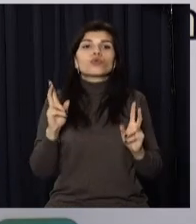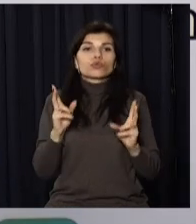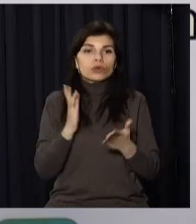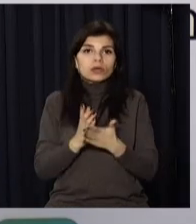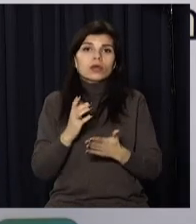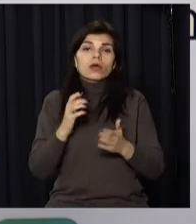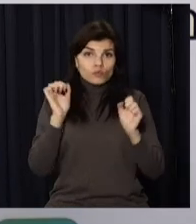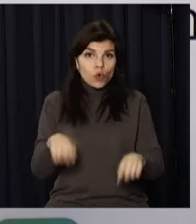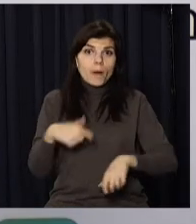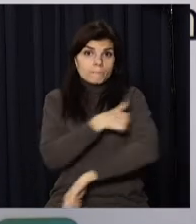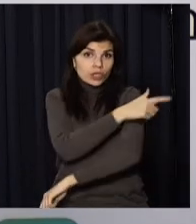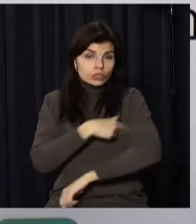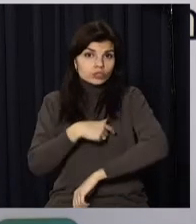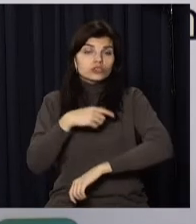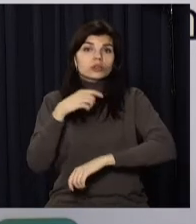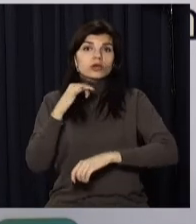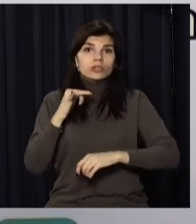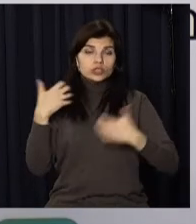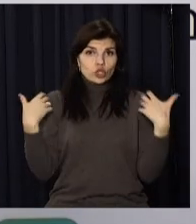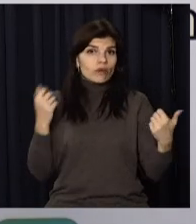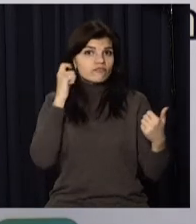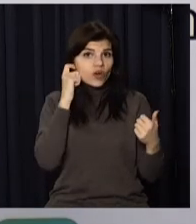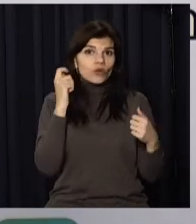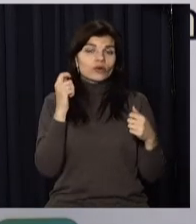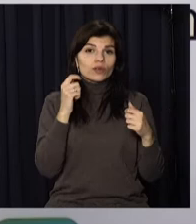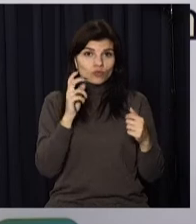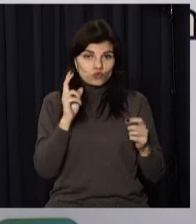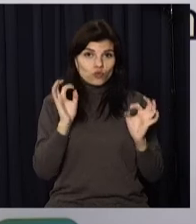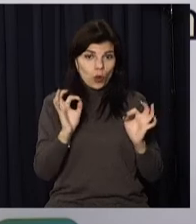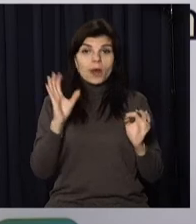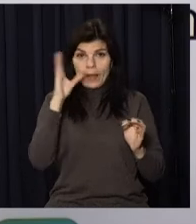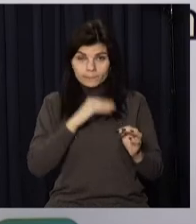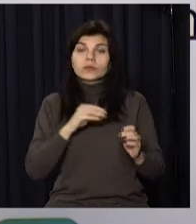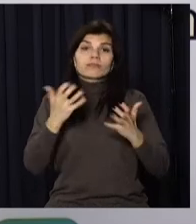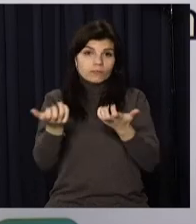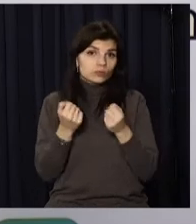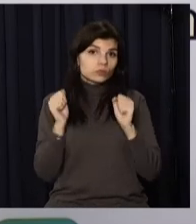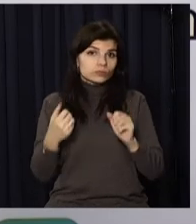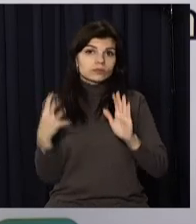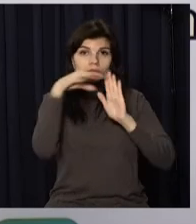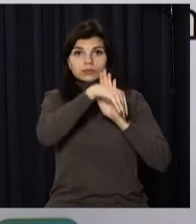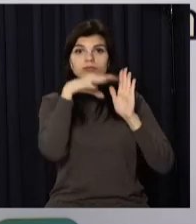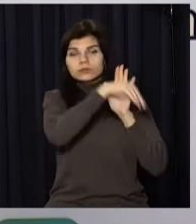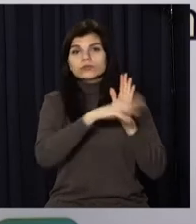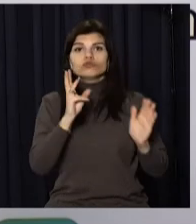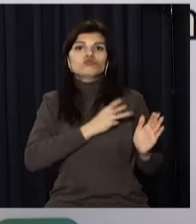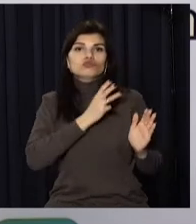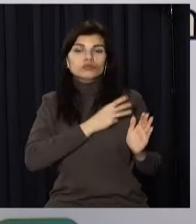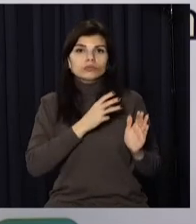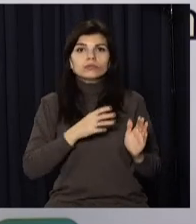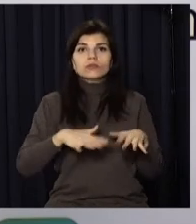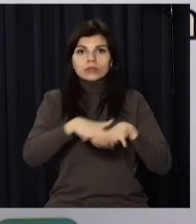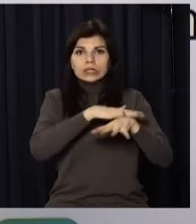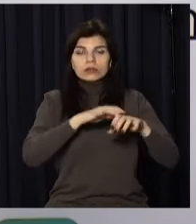медичне показання, і бажання, можуть з'явитися до Центрі комплектування війська та спрощеної процедурі вступити до лав